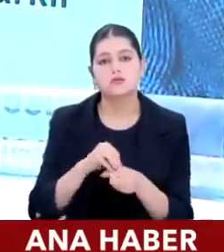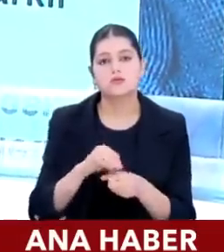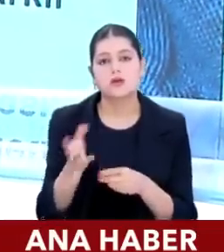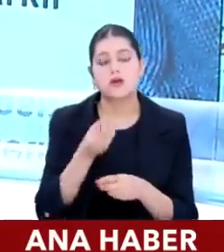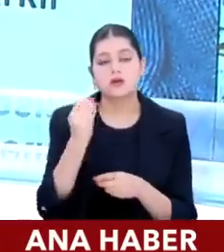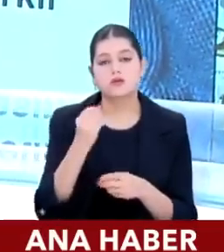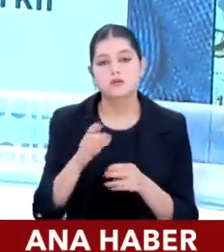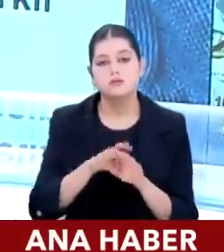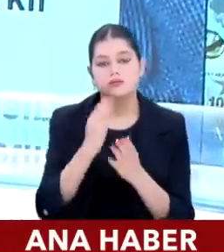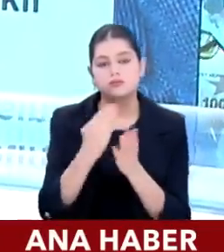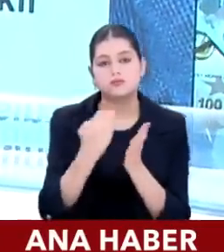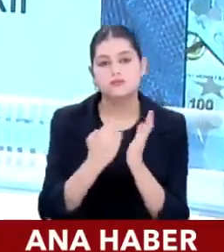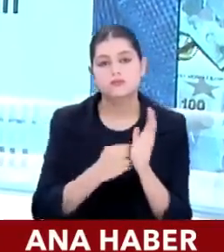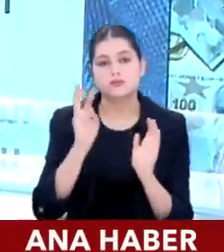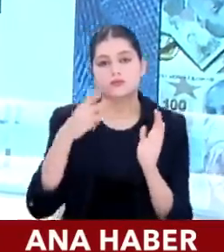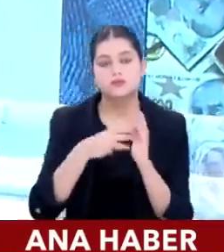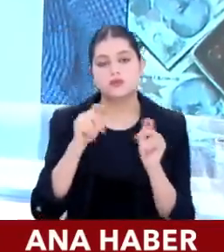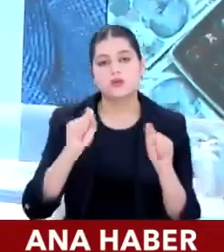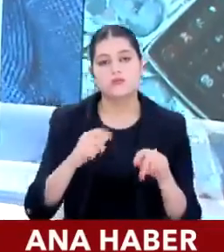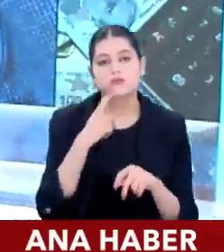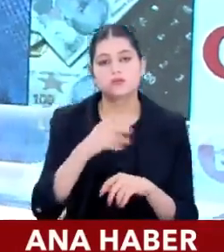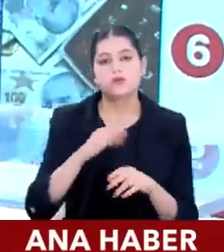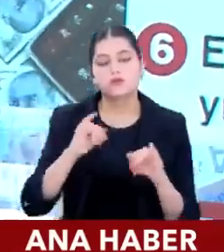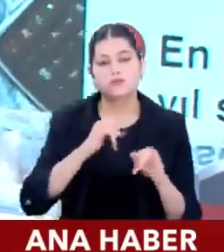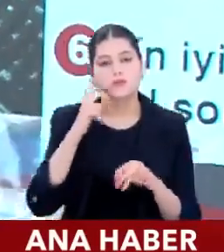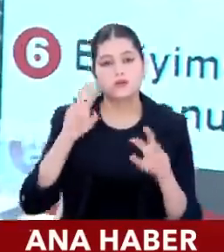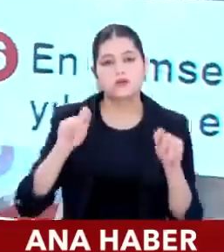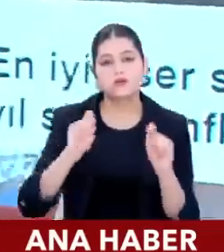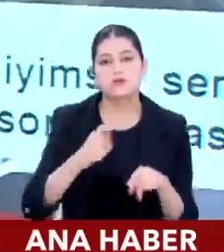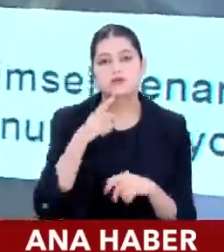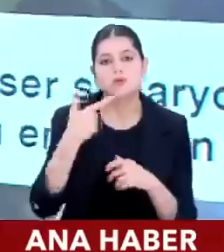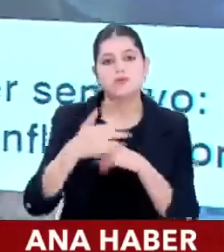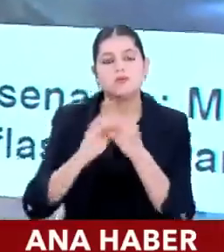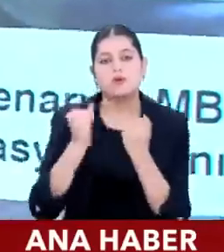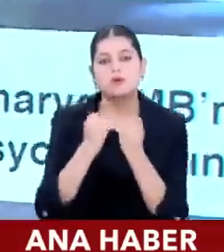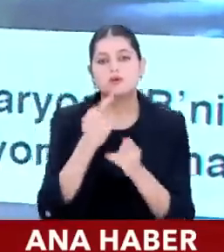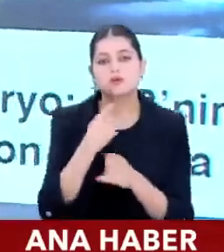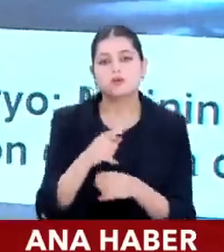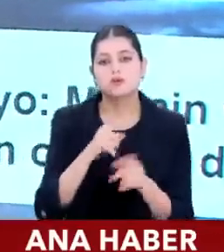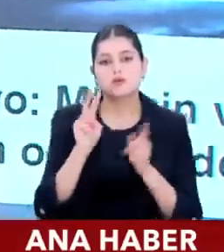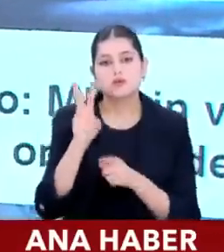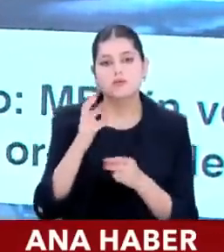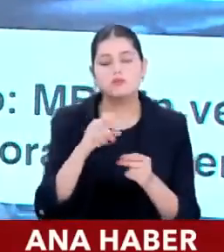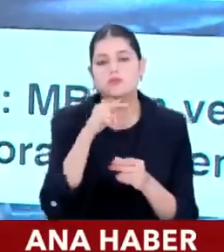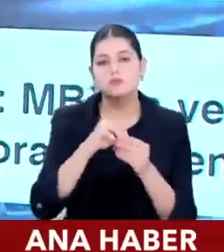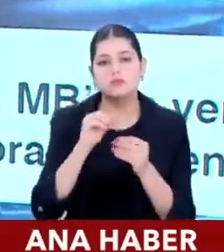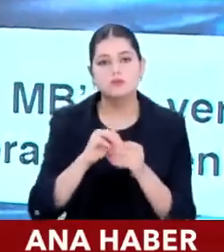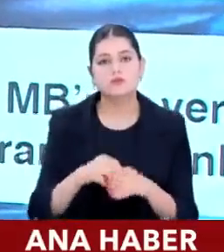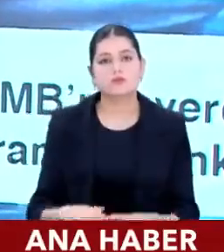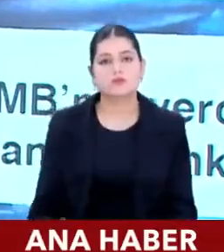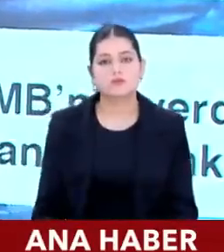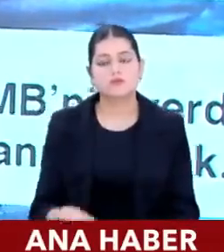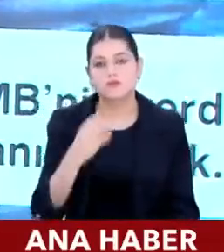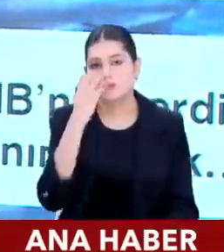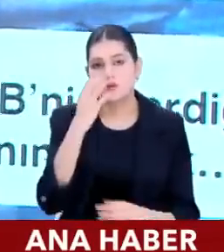en iyimser senaryolar şeklinde sınıflandırabilir. Şöyle biraz yaklaşalım kameraman kardeşim. %25 oranı ile ilgili